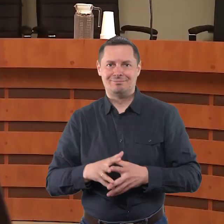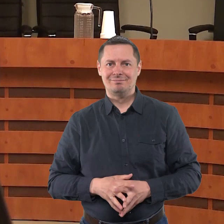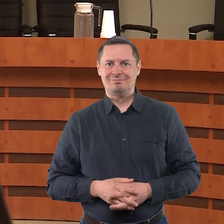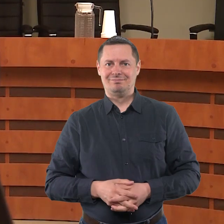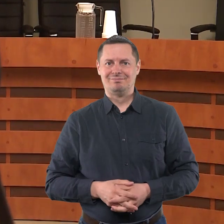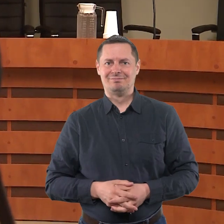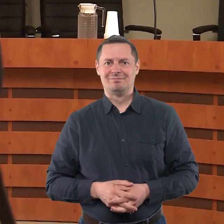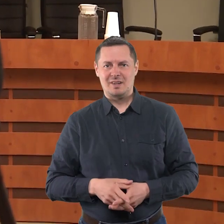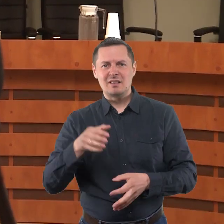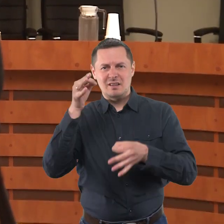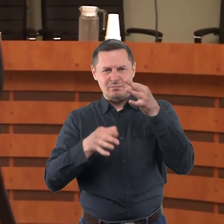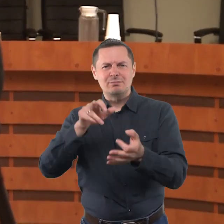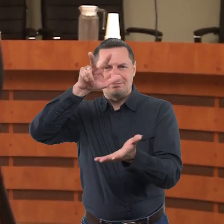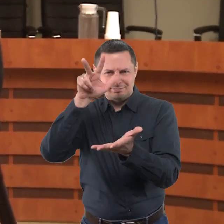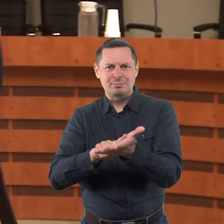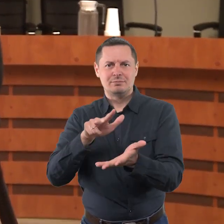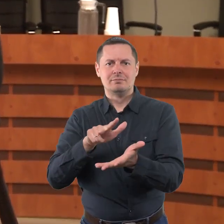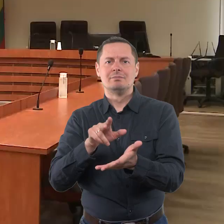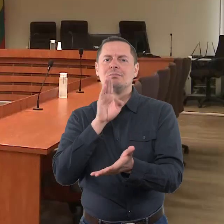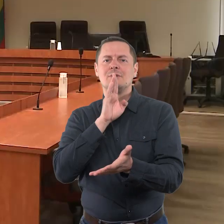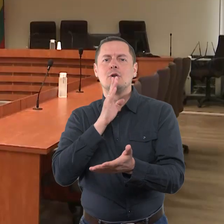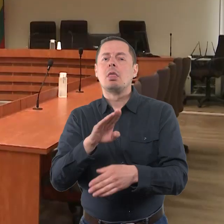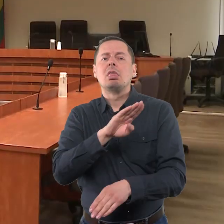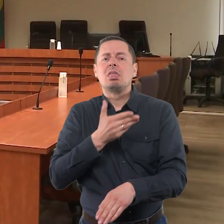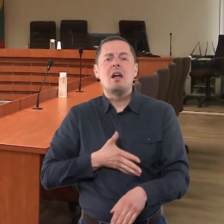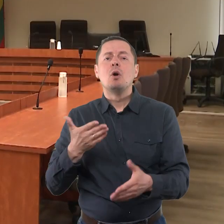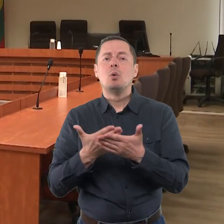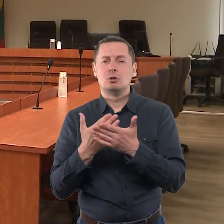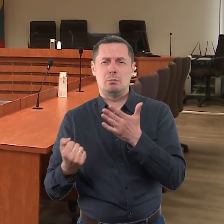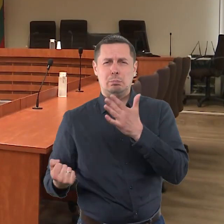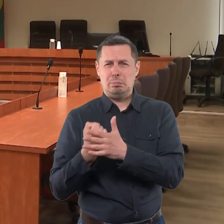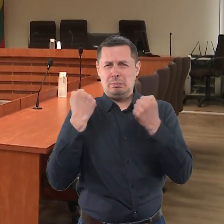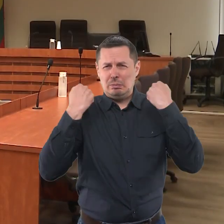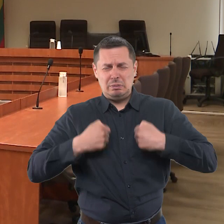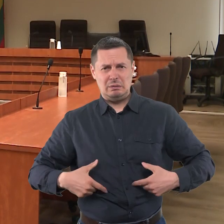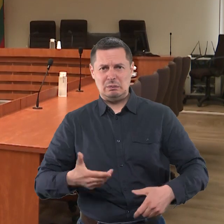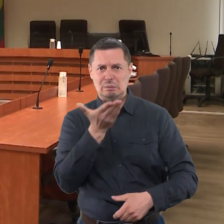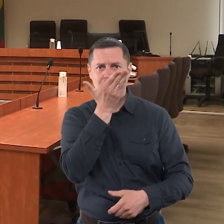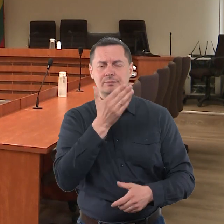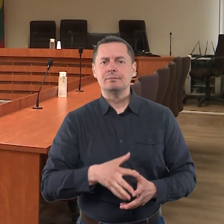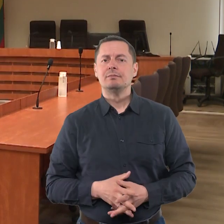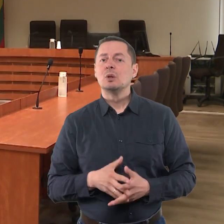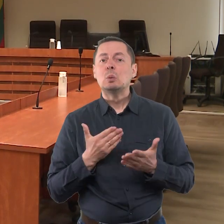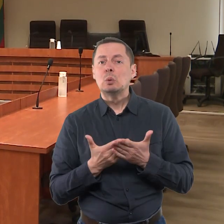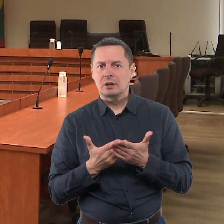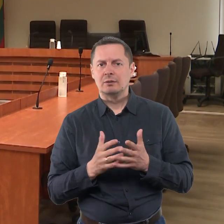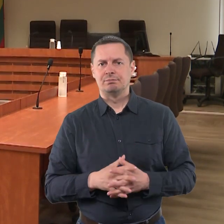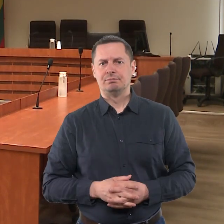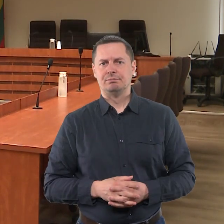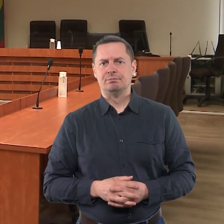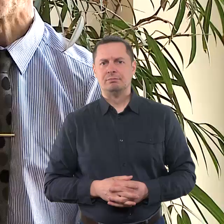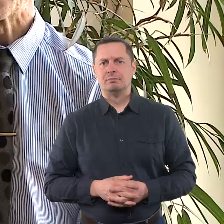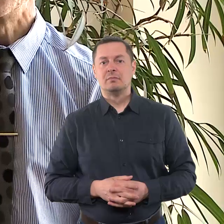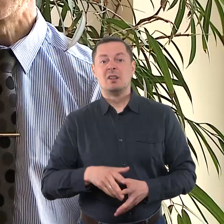realybės. Ji paneikta. Teismas konstatavo, kad moteris mirė būtent nuo sudotų smūgių. Kitokių priežasčių nustatyta